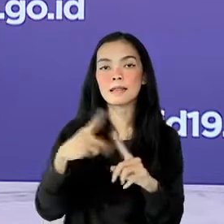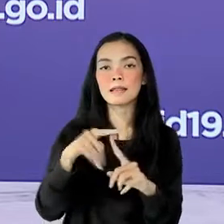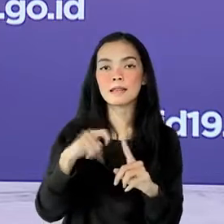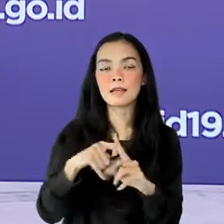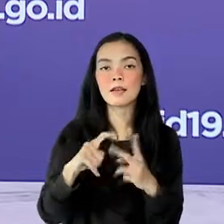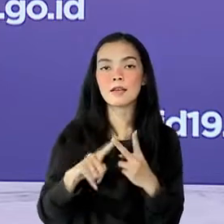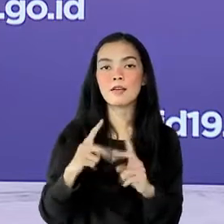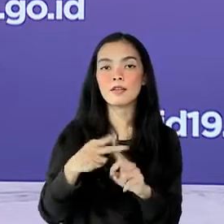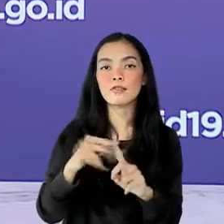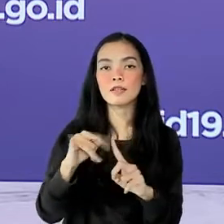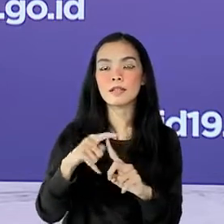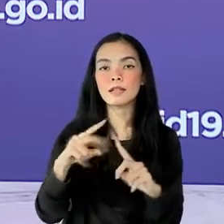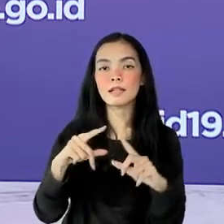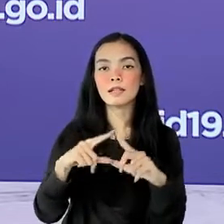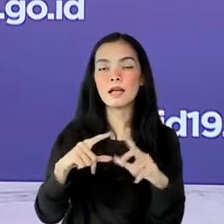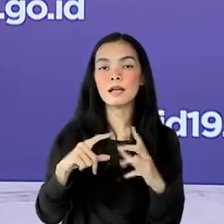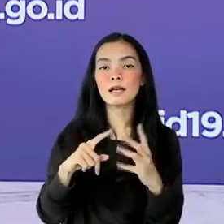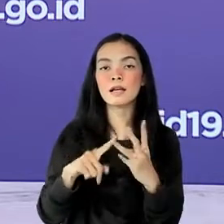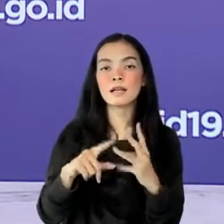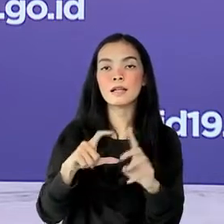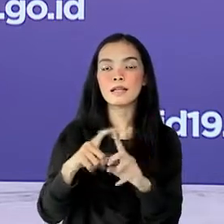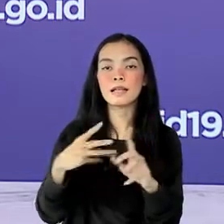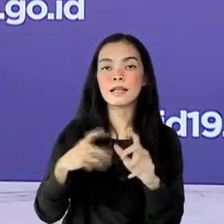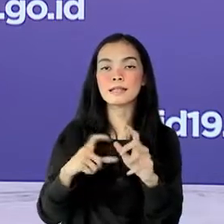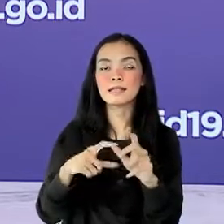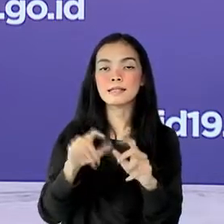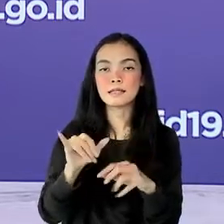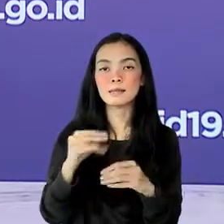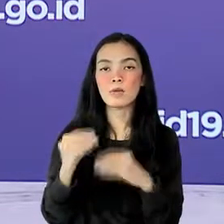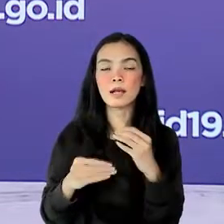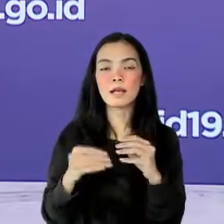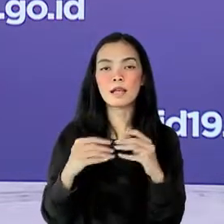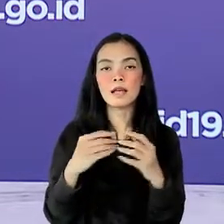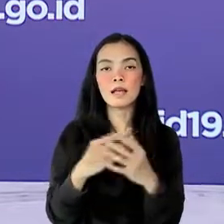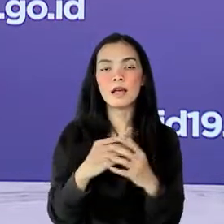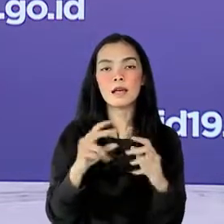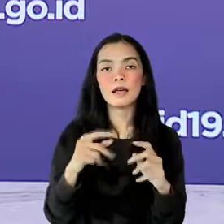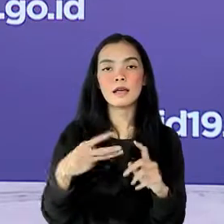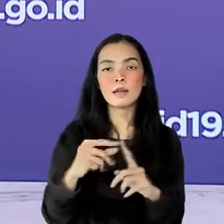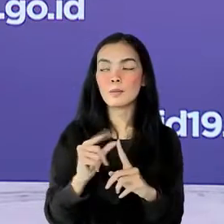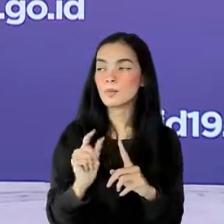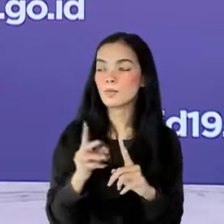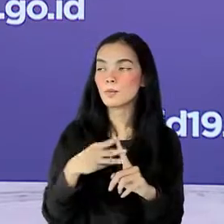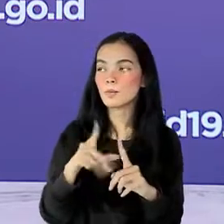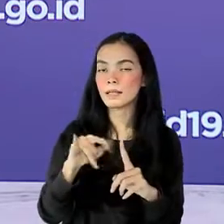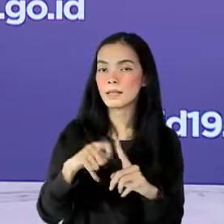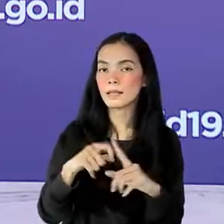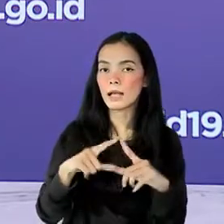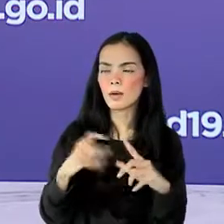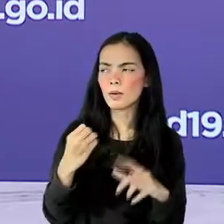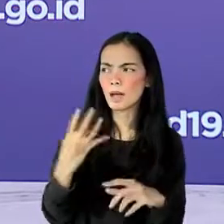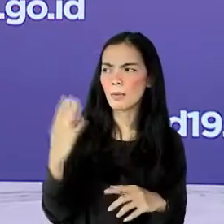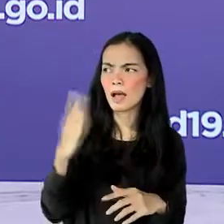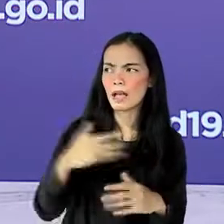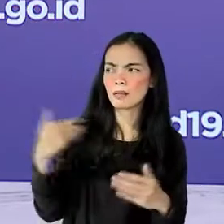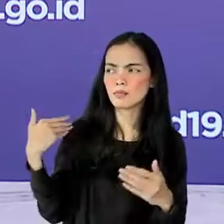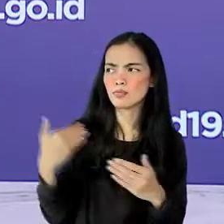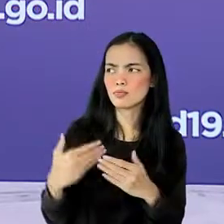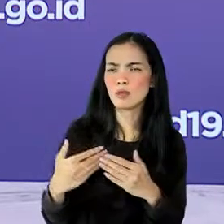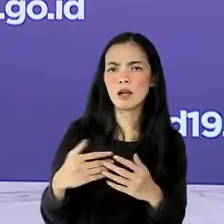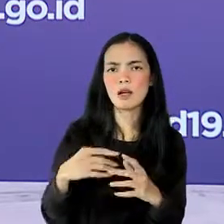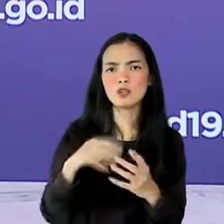.com dan desirepublika angka pemeriksaan spesimen COVID-19 beberapa hari ini menurut